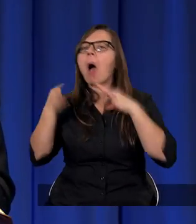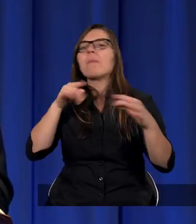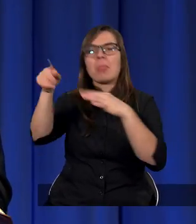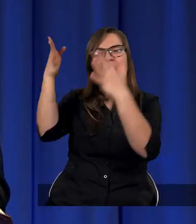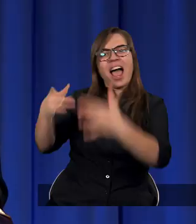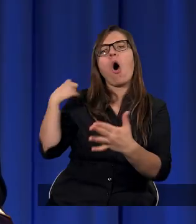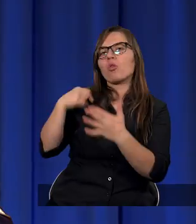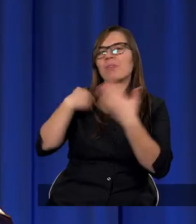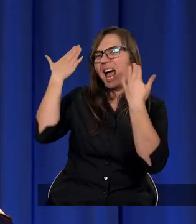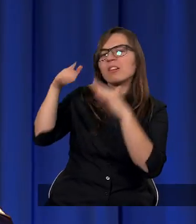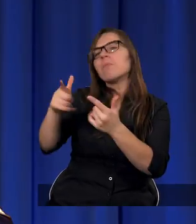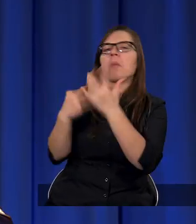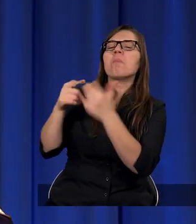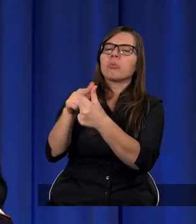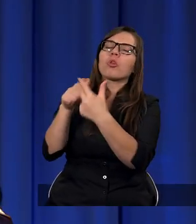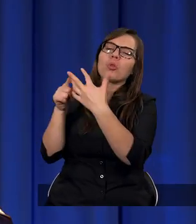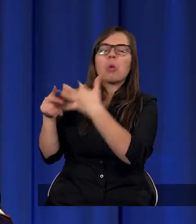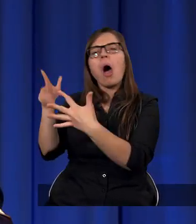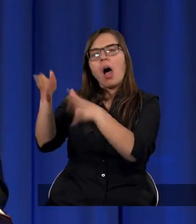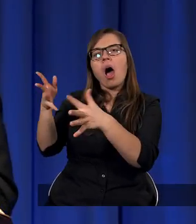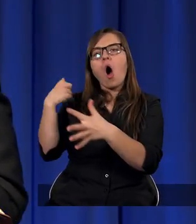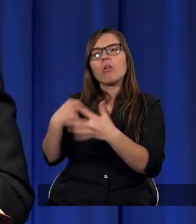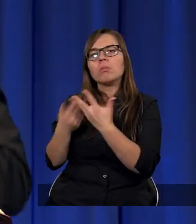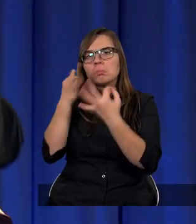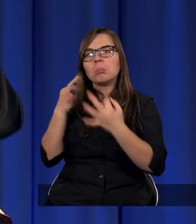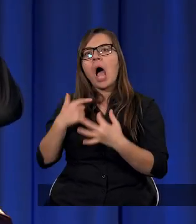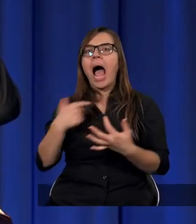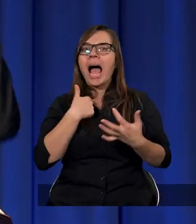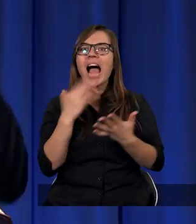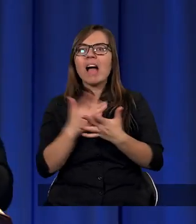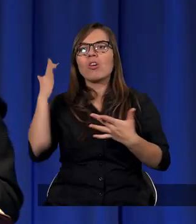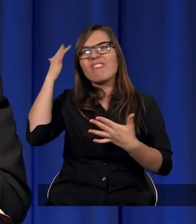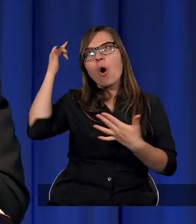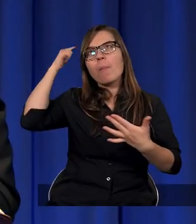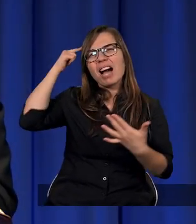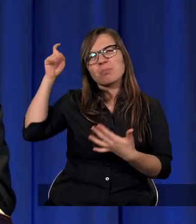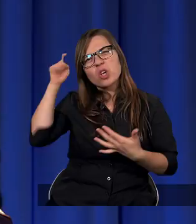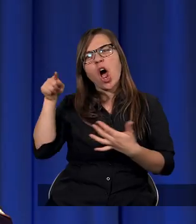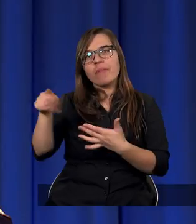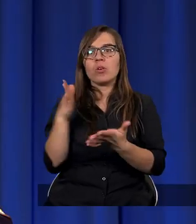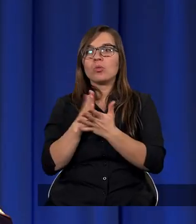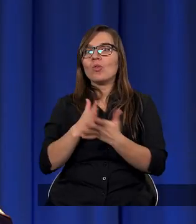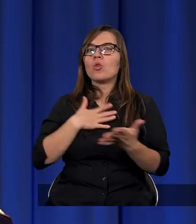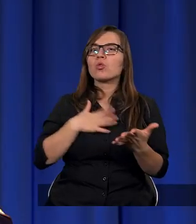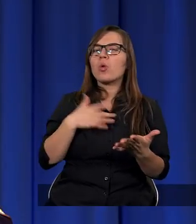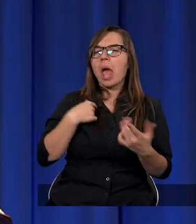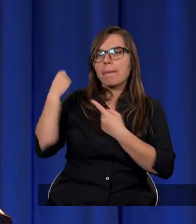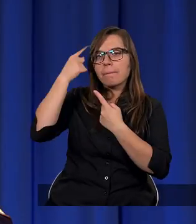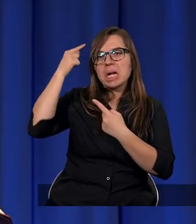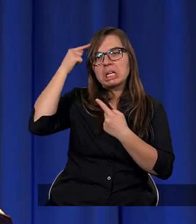na temat tego człowieka, mówi, on jest taki, taki i taki, to my już mamy pewne wyobrażenie tego człowieka, już w pewien sposób